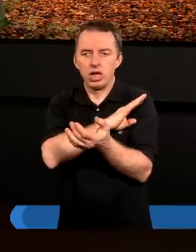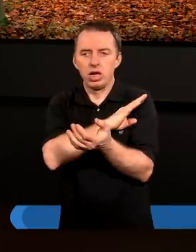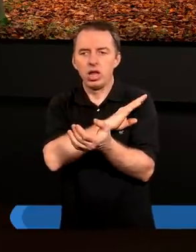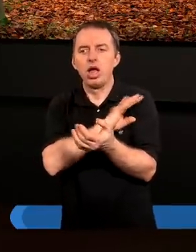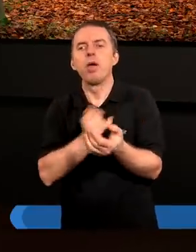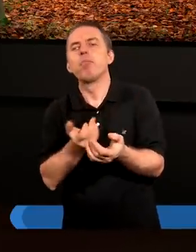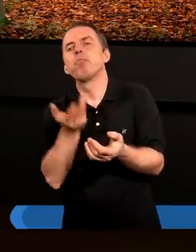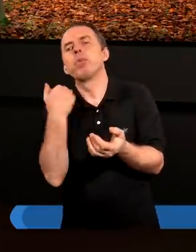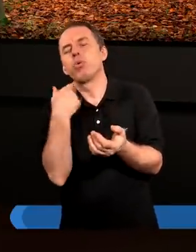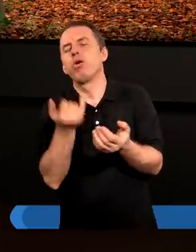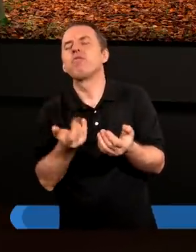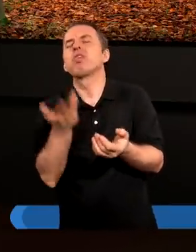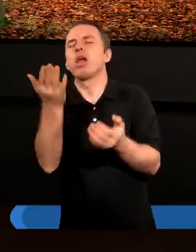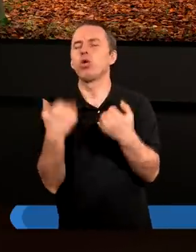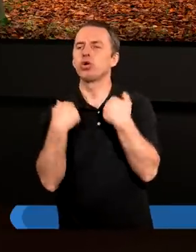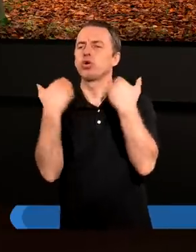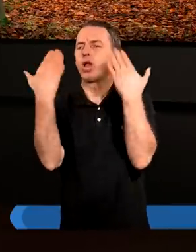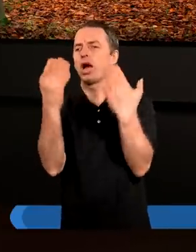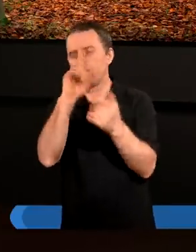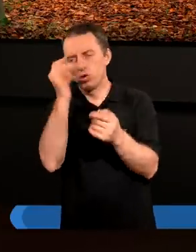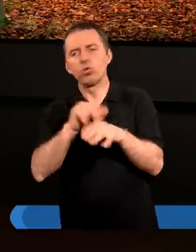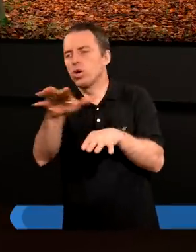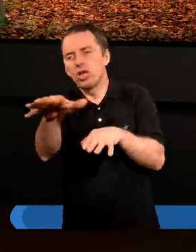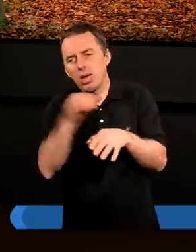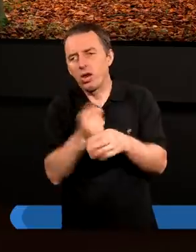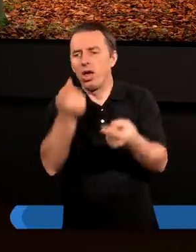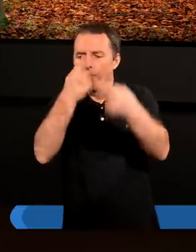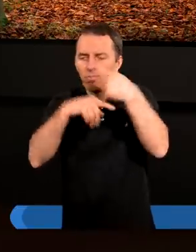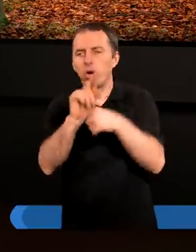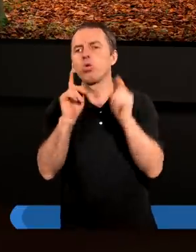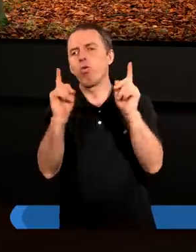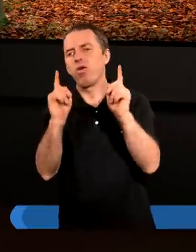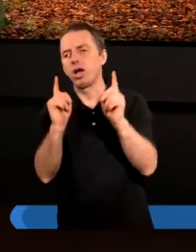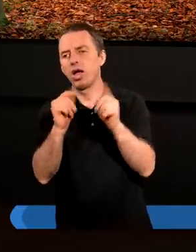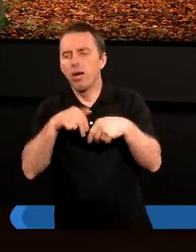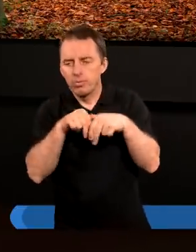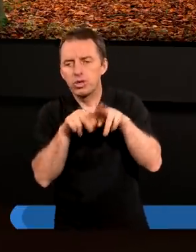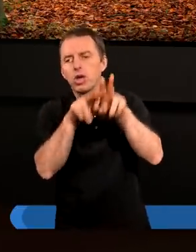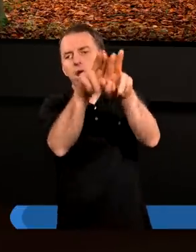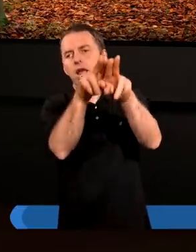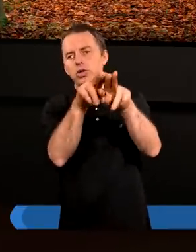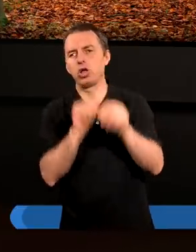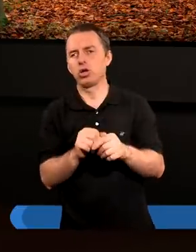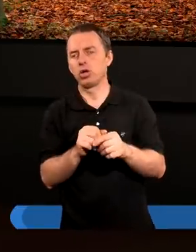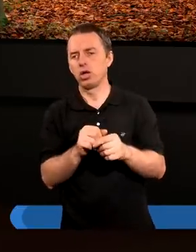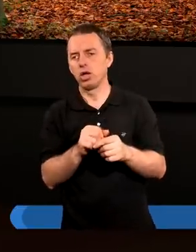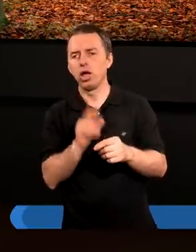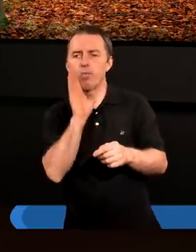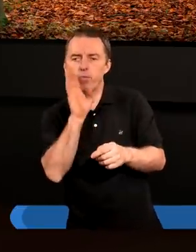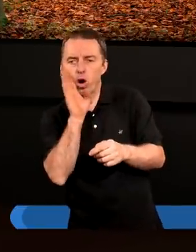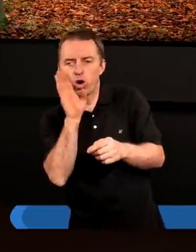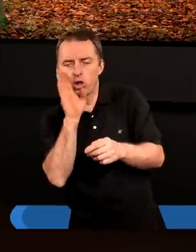było wielu szlachetnych ludzi i to się nie brało w ogóle pod uwagę. Przynależność i